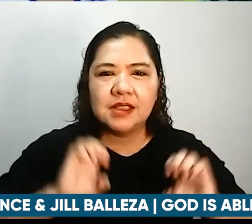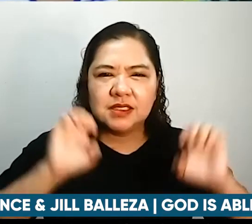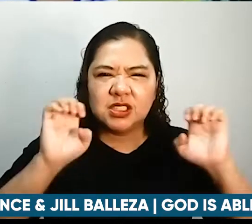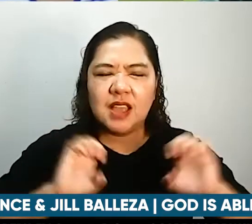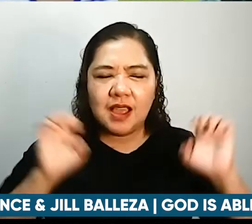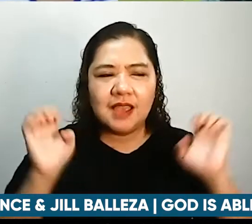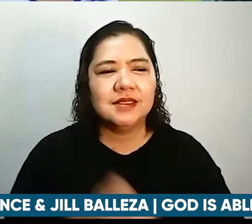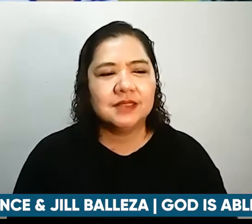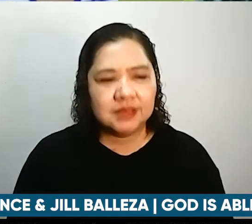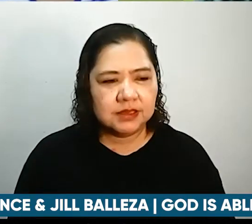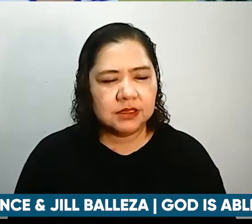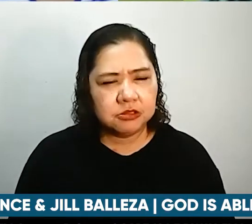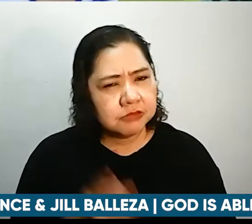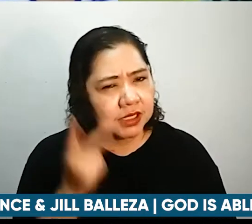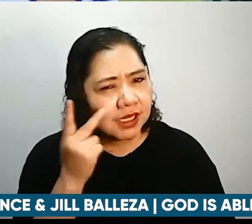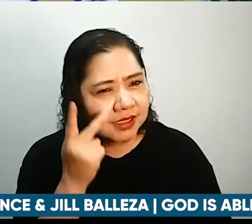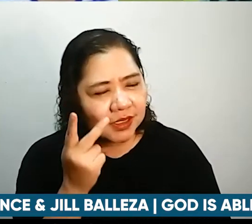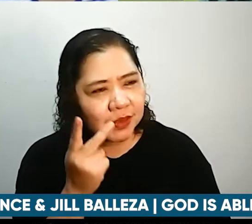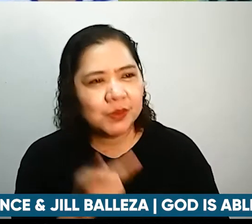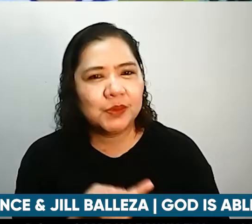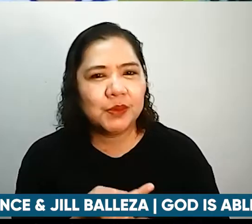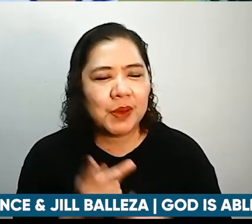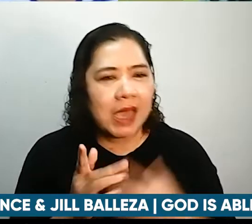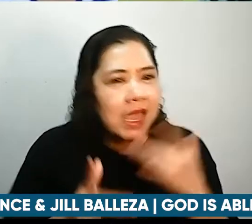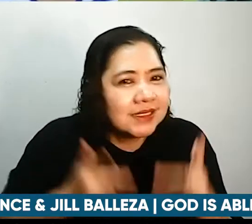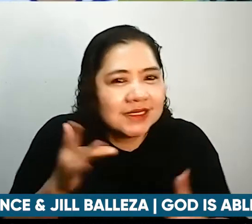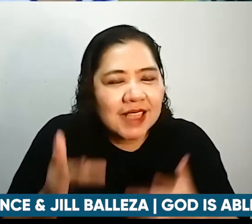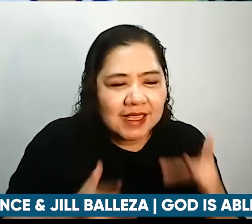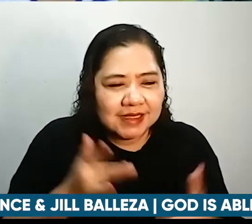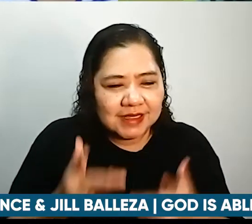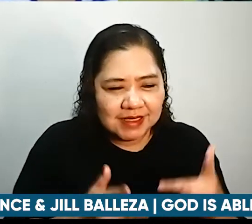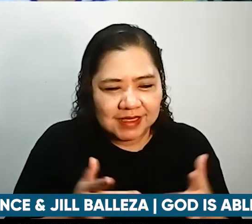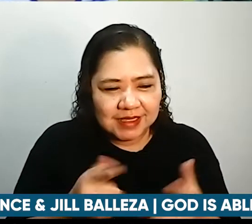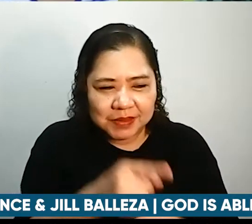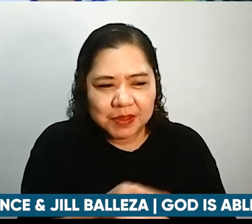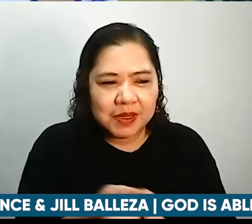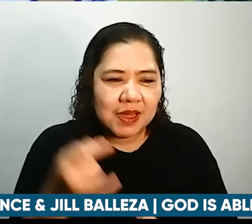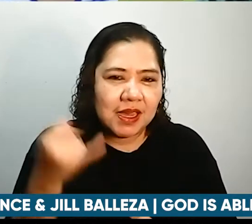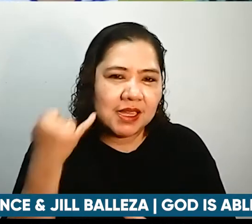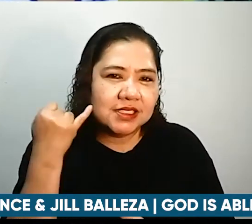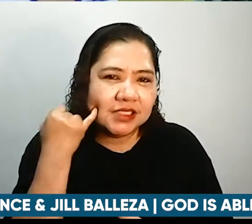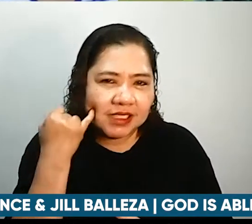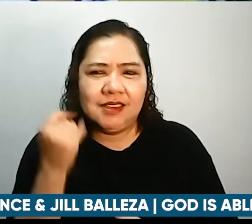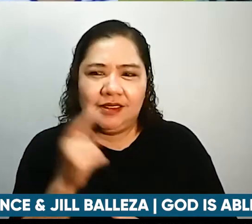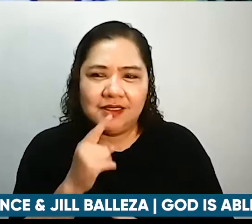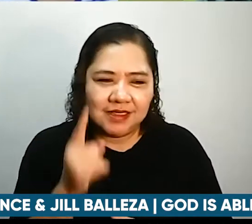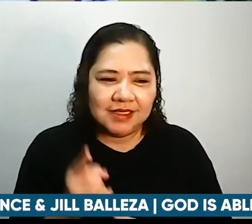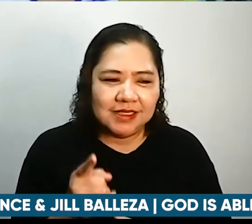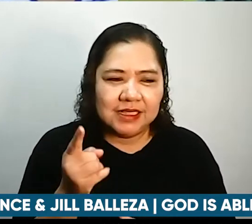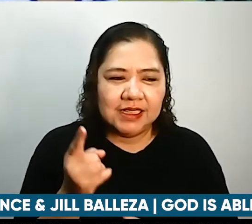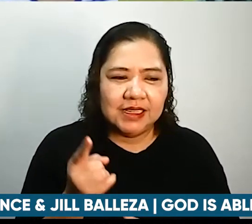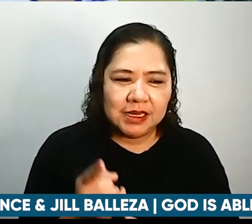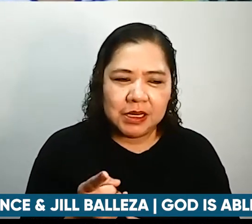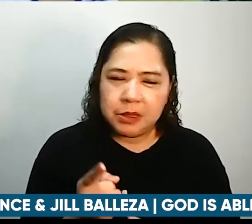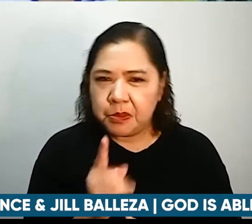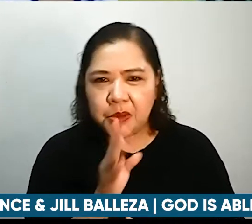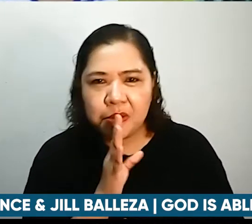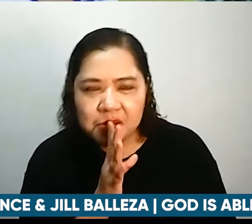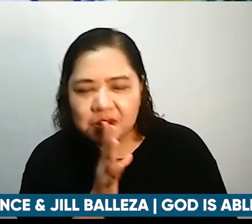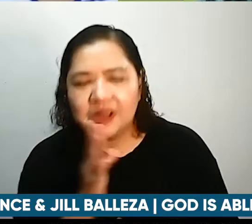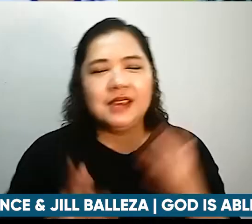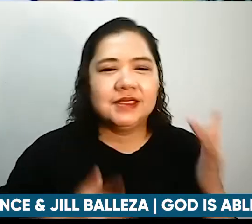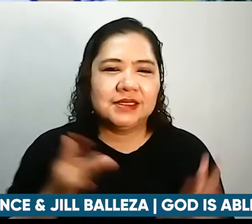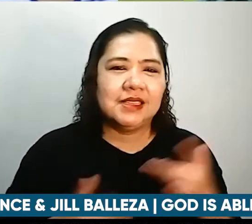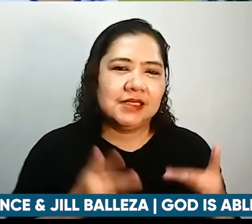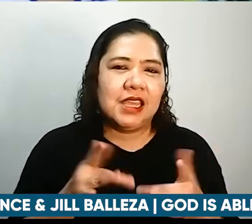kagaangan at excitement pa nga kung pakikinggang ko yung tono ni Jill parang excited pa siya matuklasan at gawin itong mga bagong parang experiments